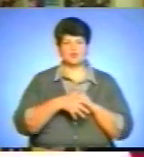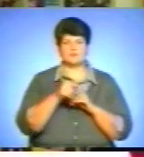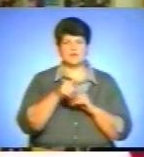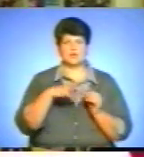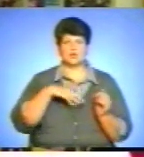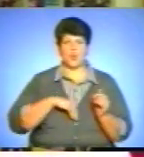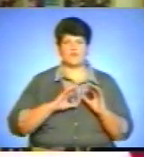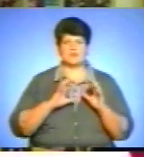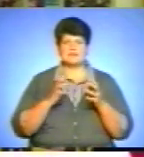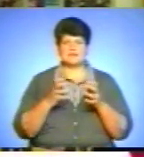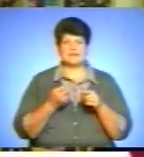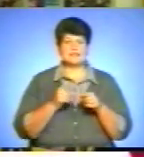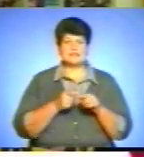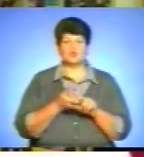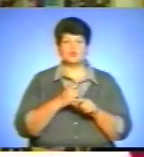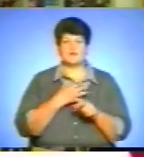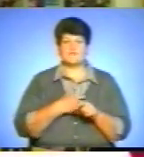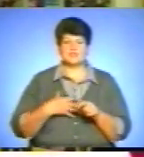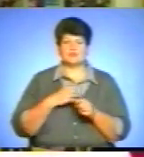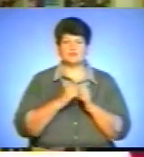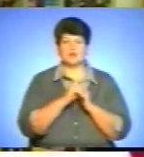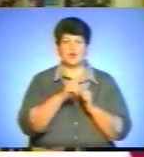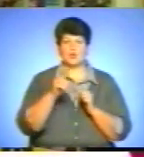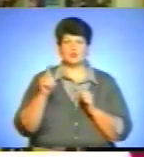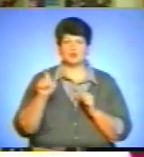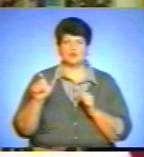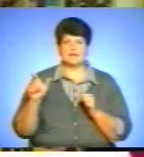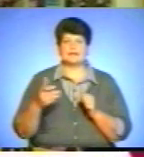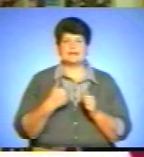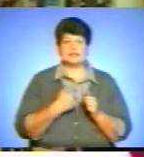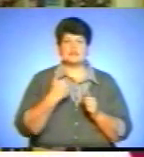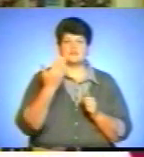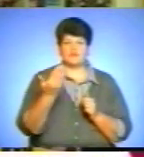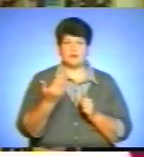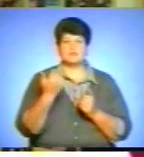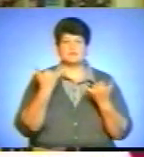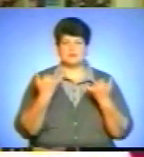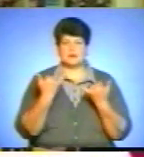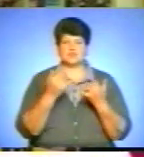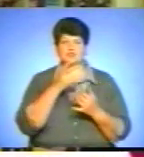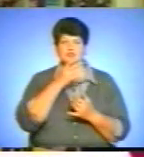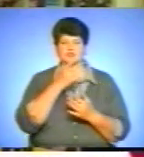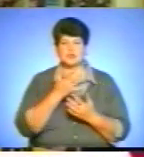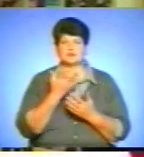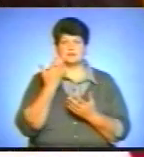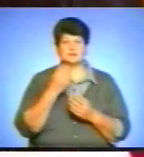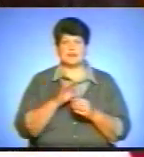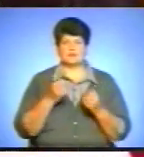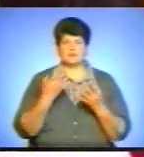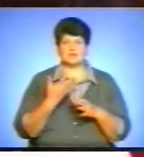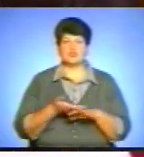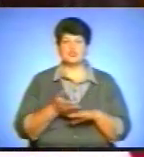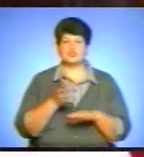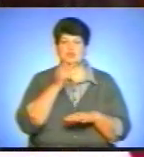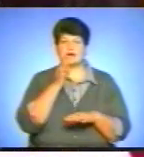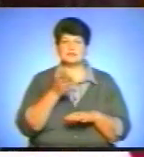духовний світ. Це дуже важливо для кожної людини і для нас з вами в теперішній такий непростий час, в якій ми живемо. Колектив